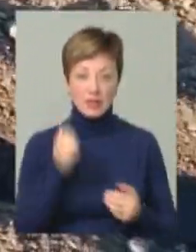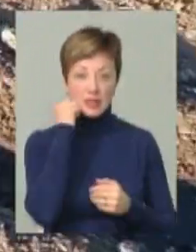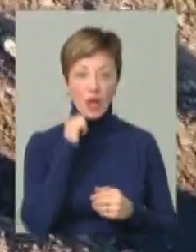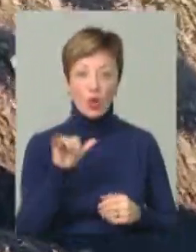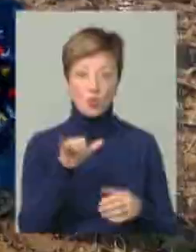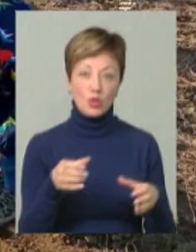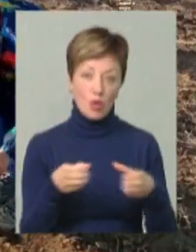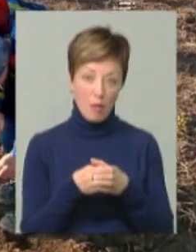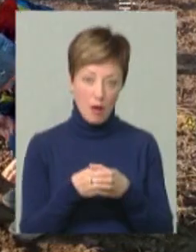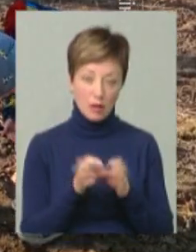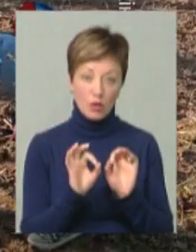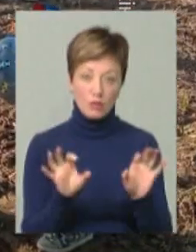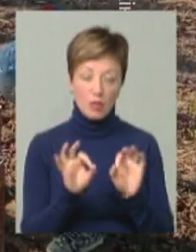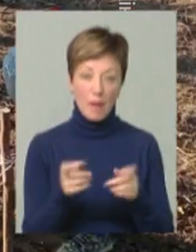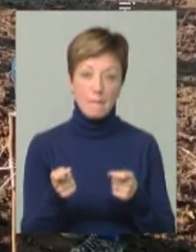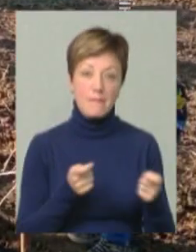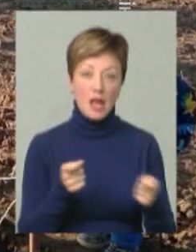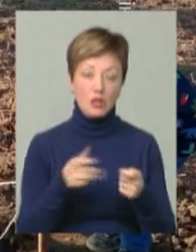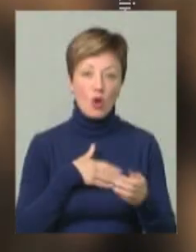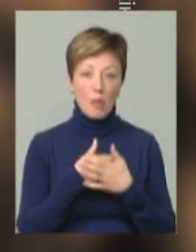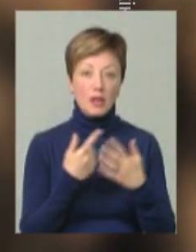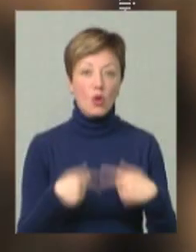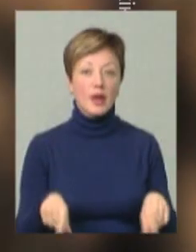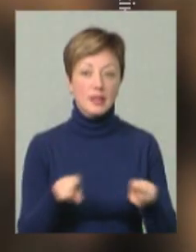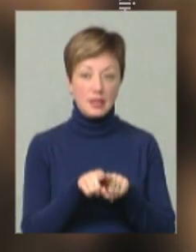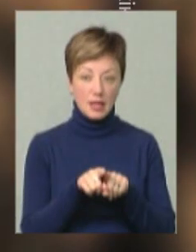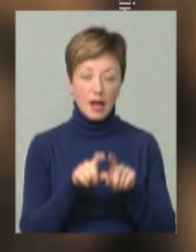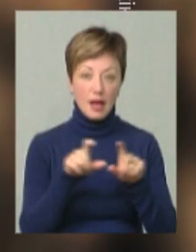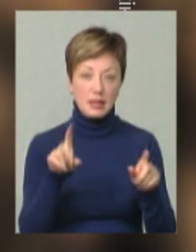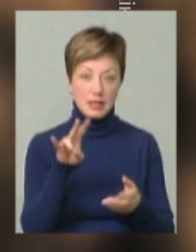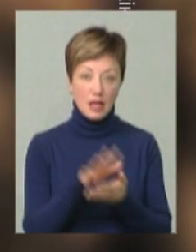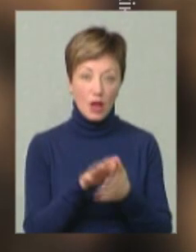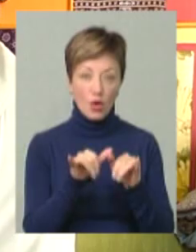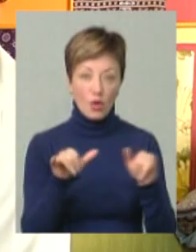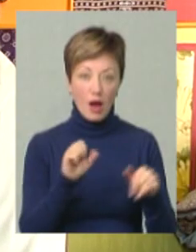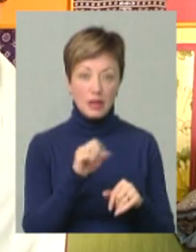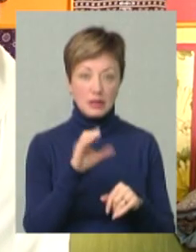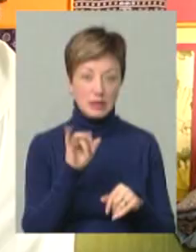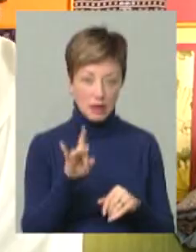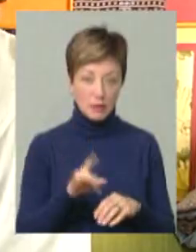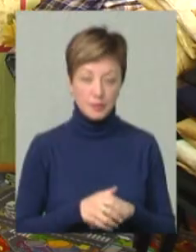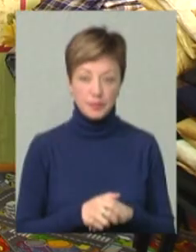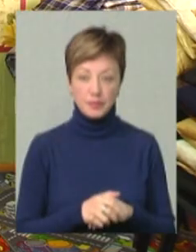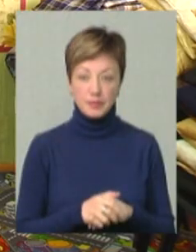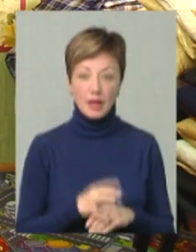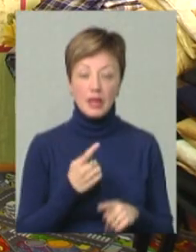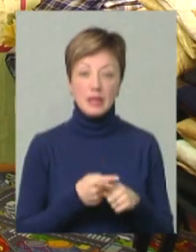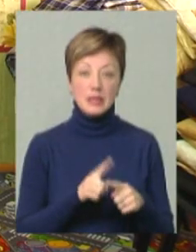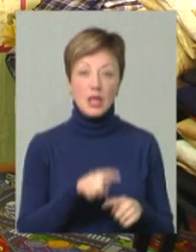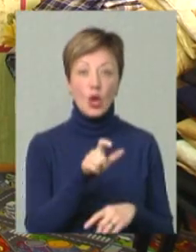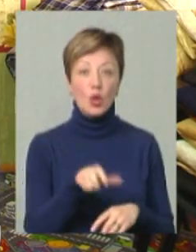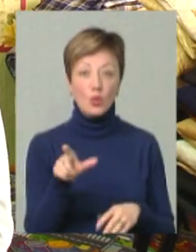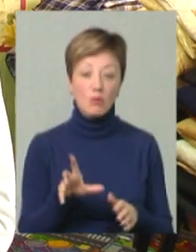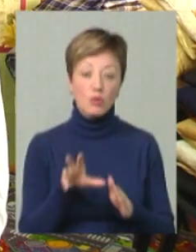Староушицькій громаді. Про це розповів менеджер громадської організації «Агенція сталого розвитку Астар» Ігор Новосадюк. Це отримали люди, які